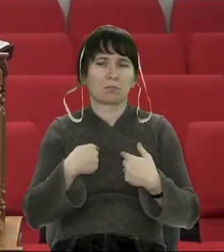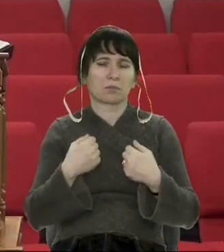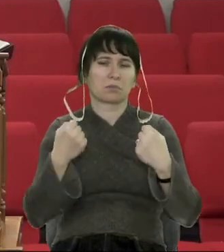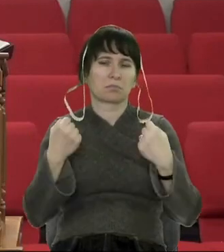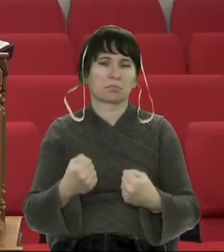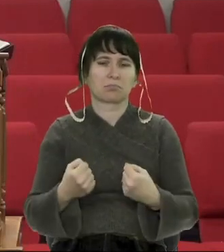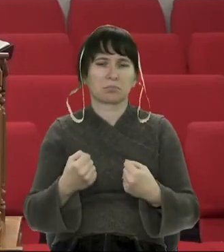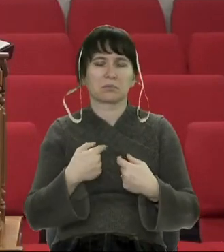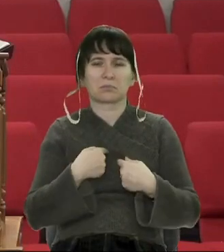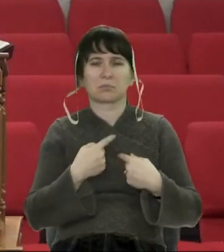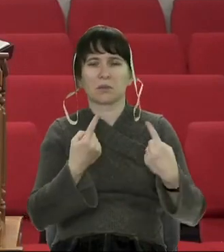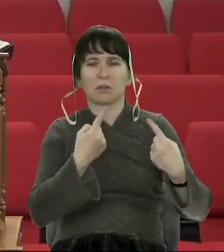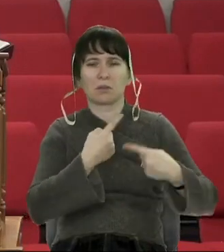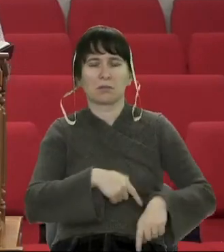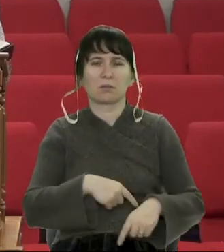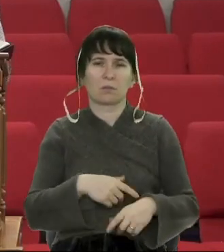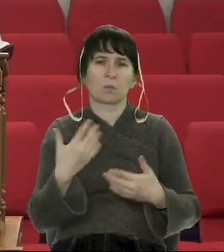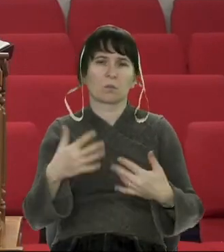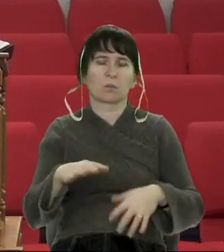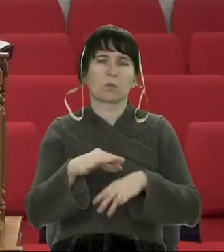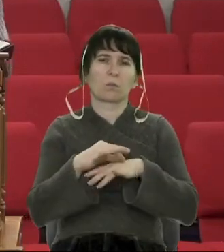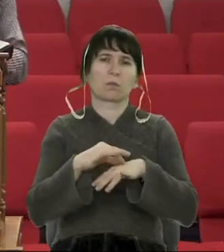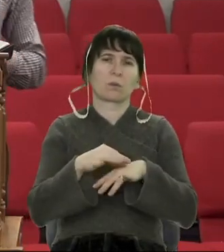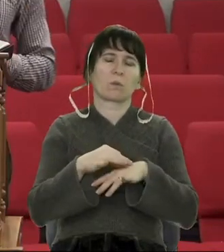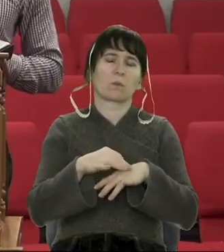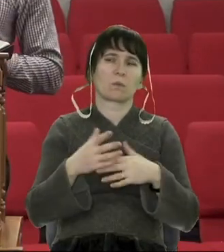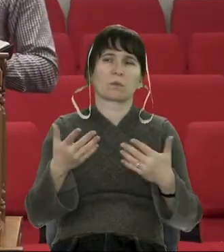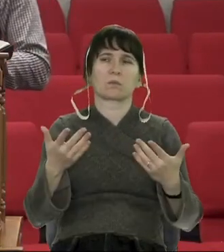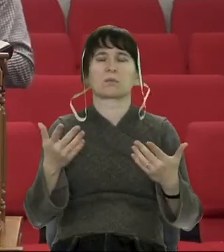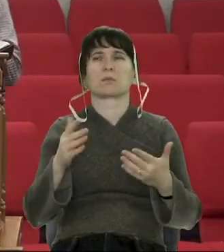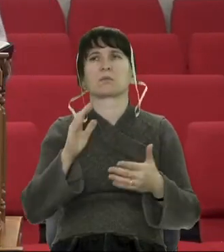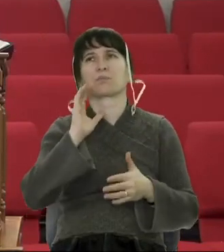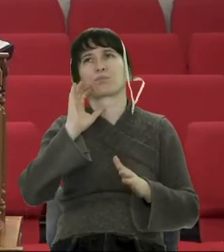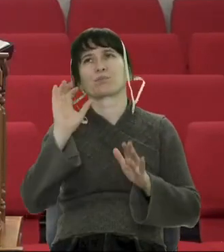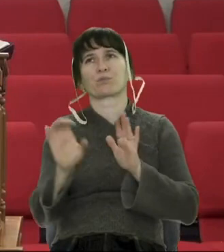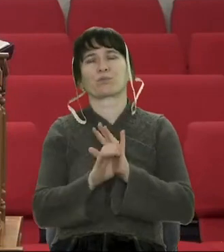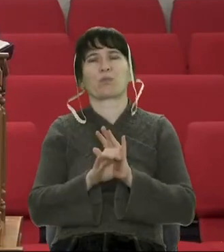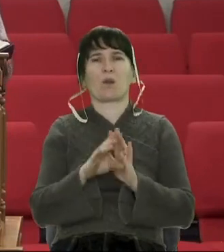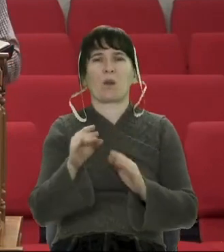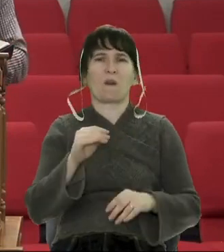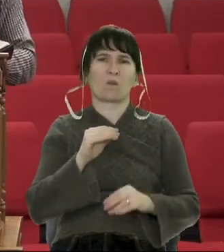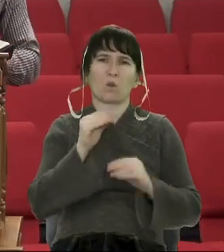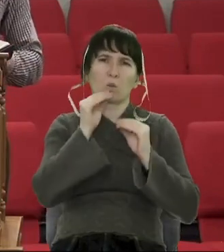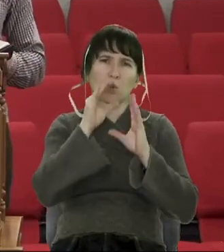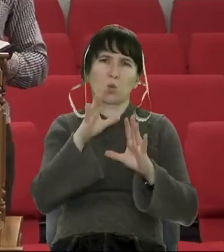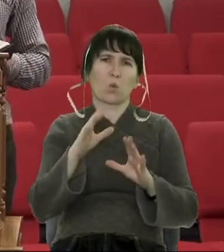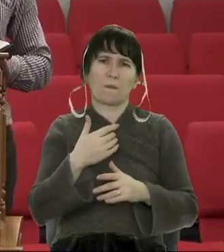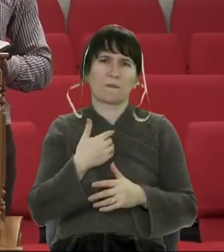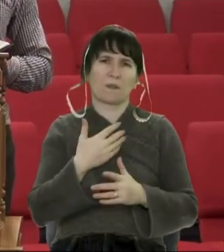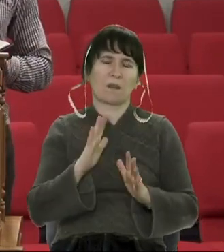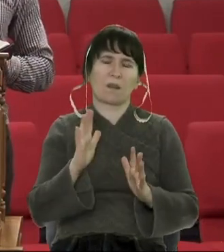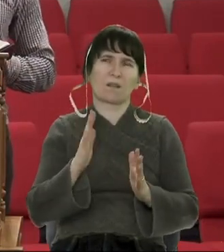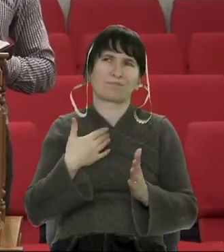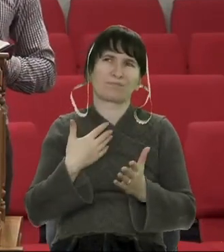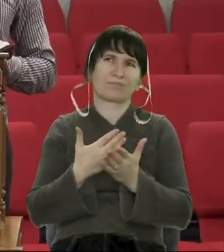верх. І буває так, що ми хороші люди, кажу про всіх нас присутніх, і хто дивиться онлайн.